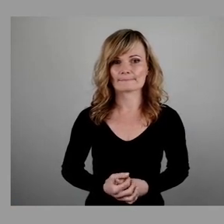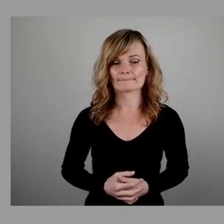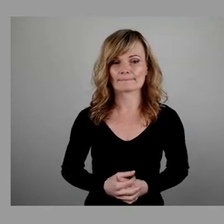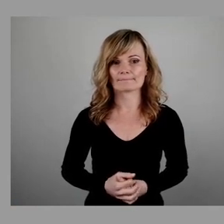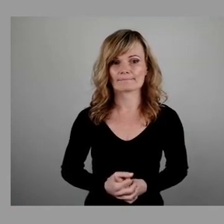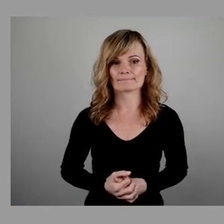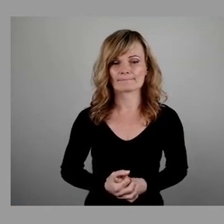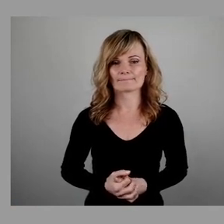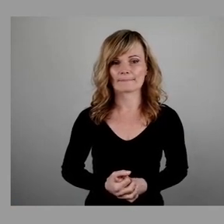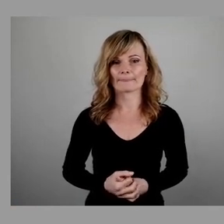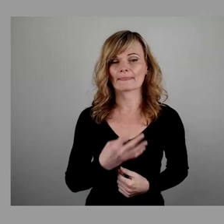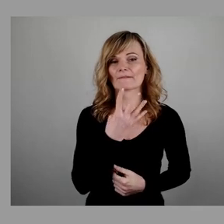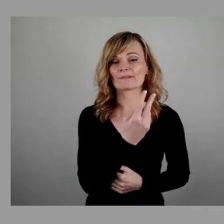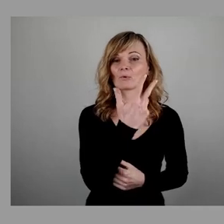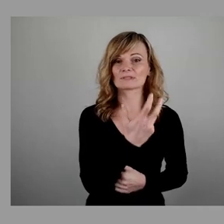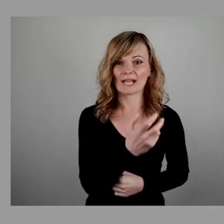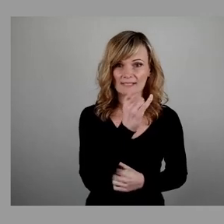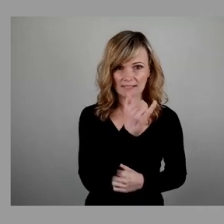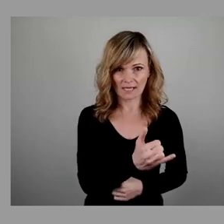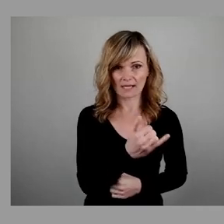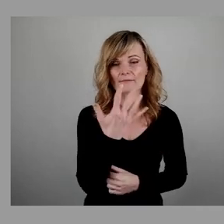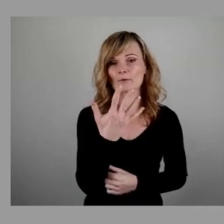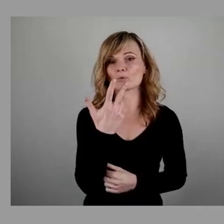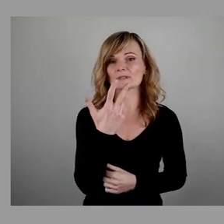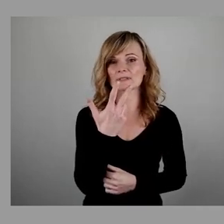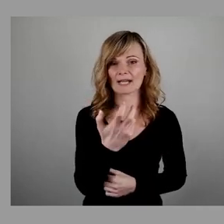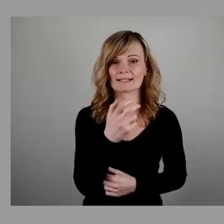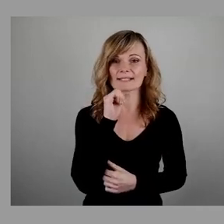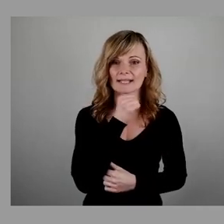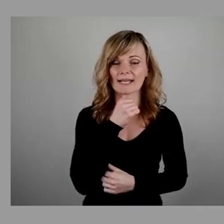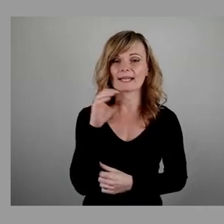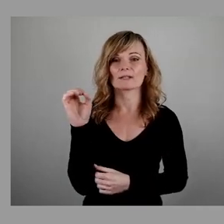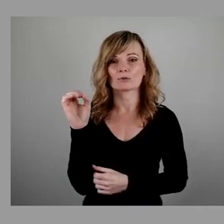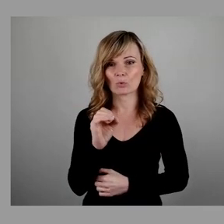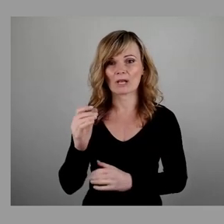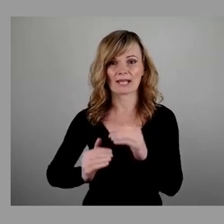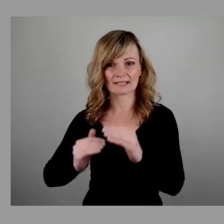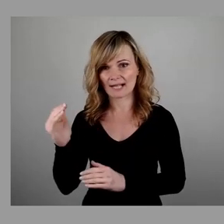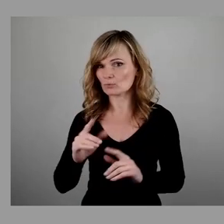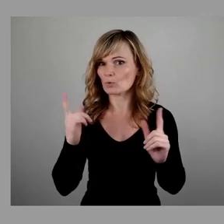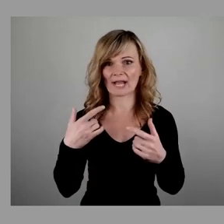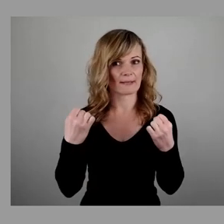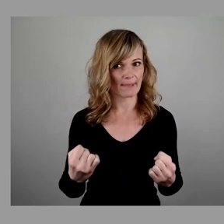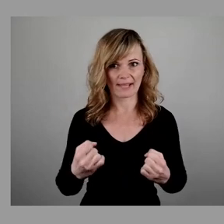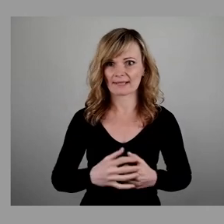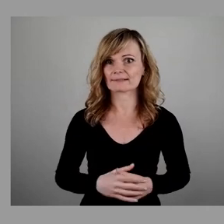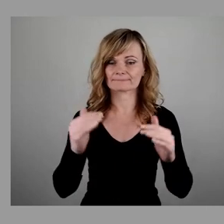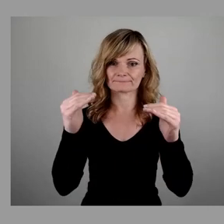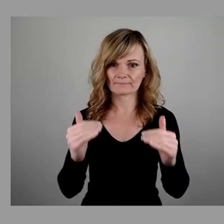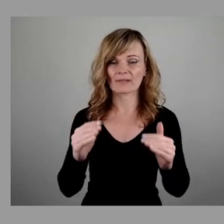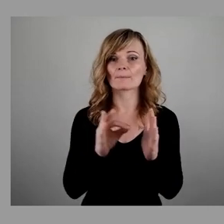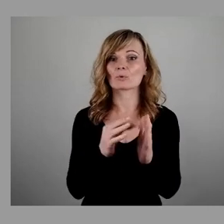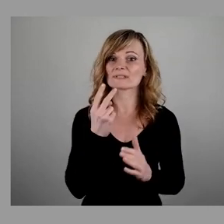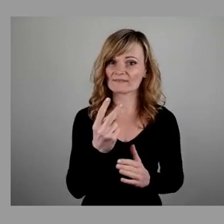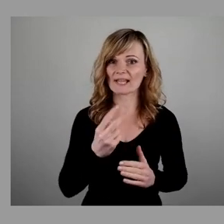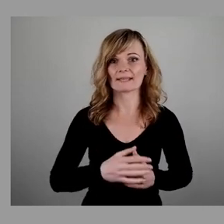Mit 34 Ja 35 Nein Null Enteilen keine Mehrheit bekommen und wir stimmen über den Punkt 2 des